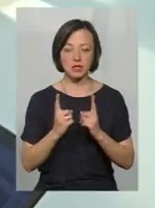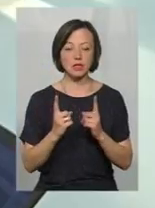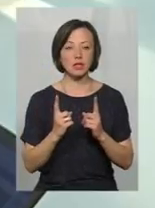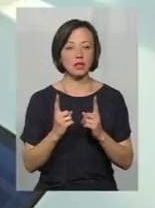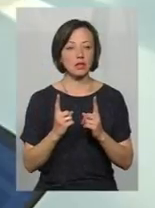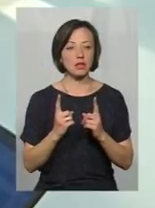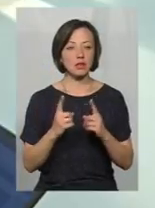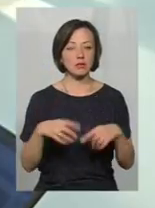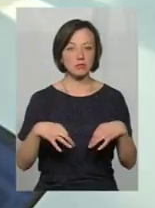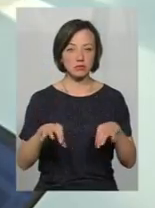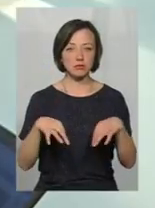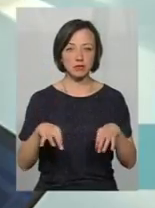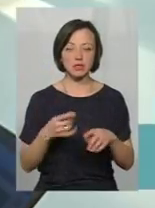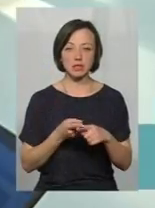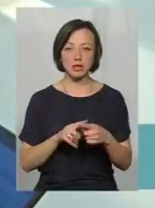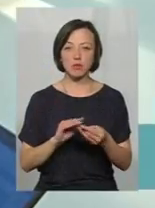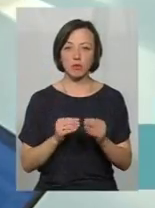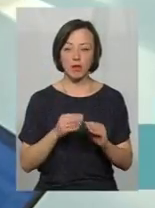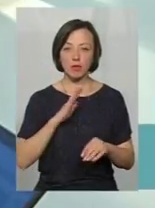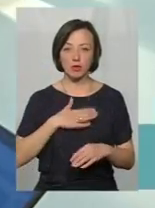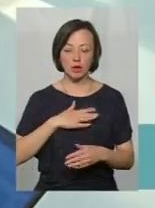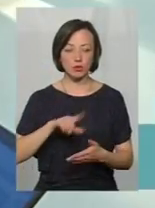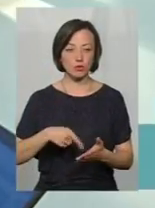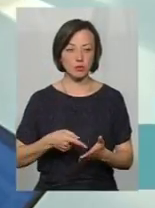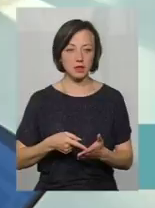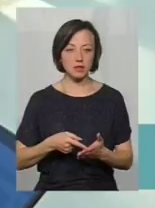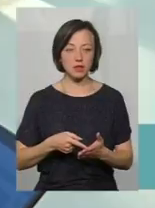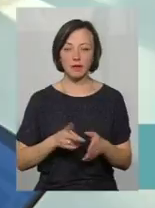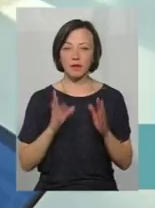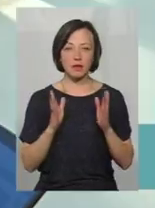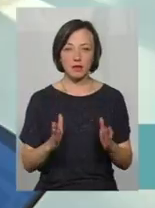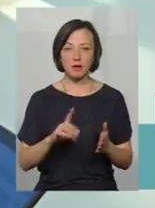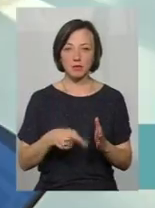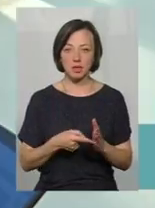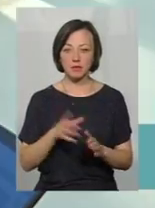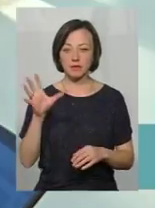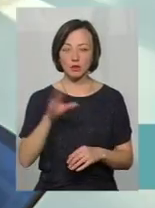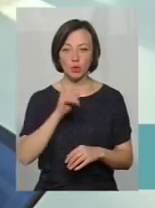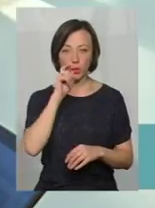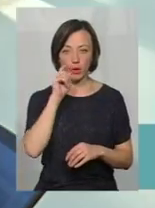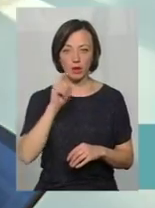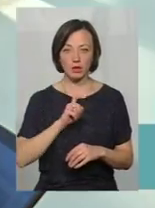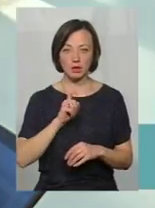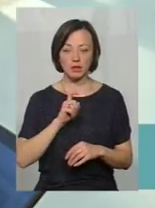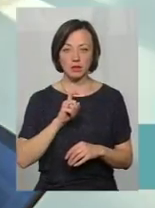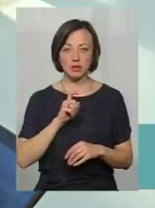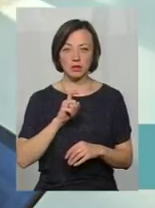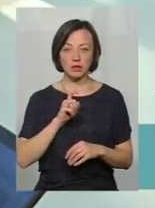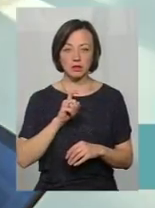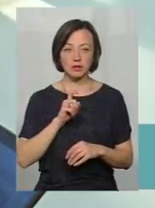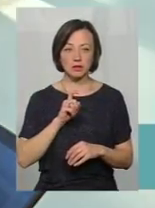таки, це є проблемою нашого міста, і не тільки міста, й всієї України. І,